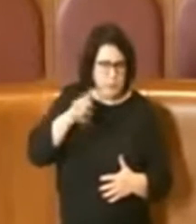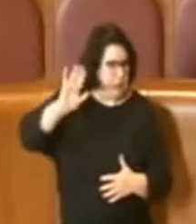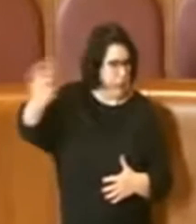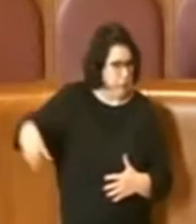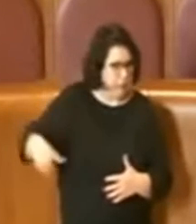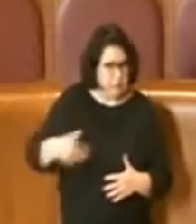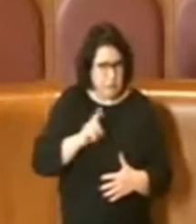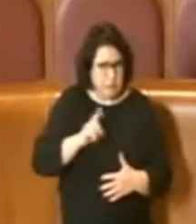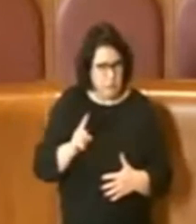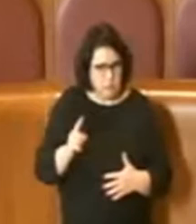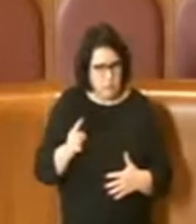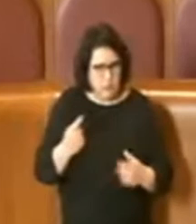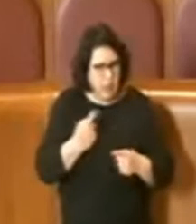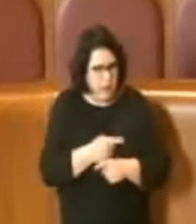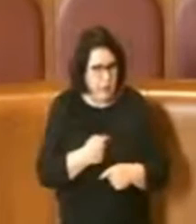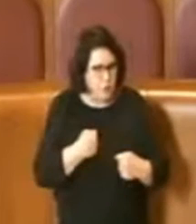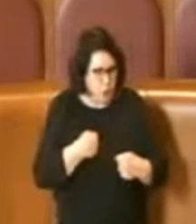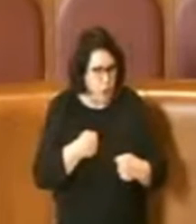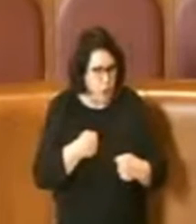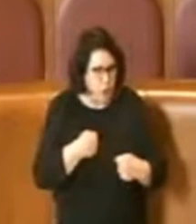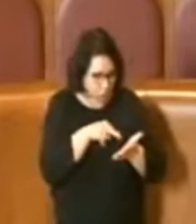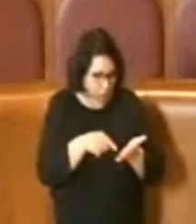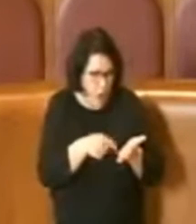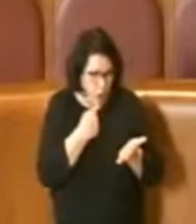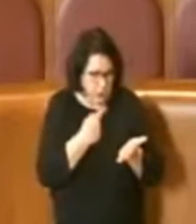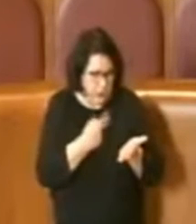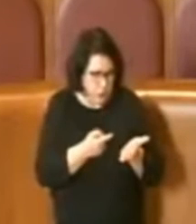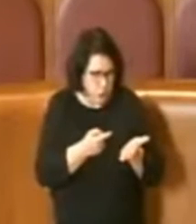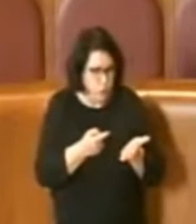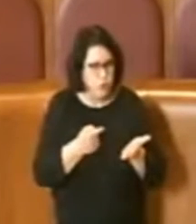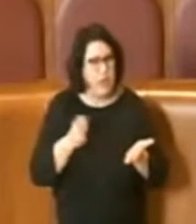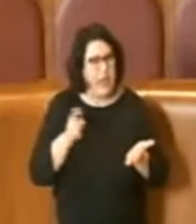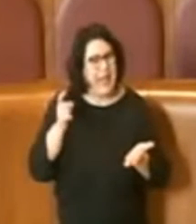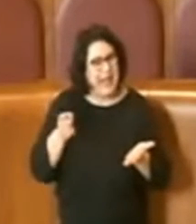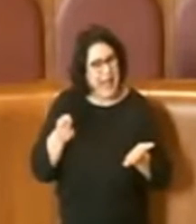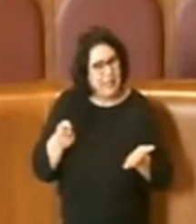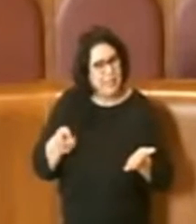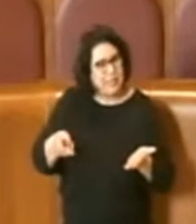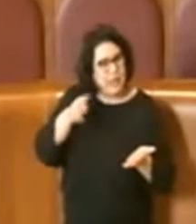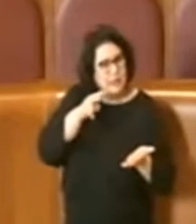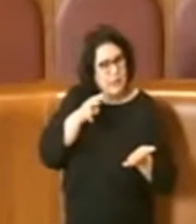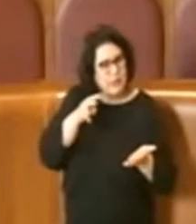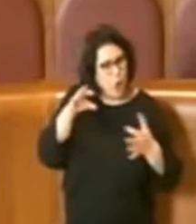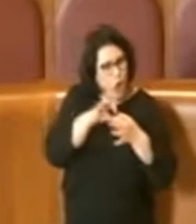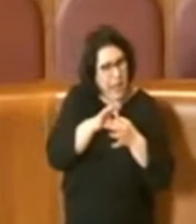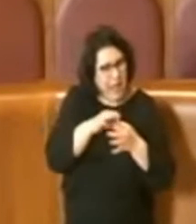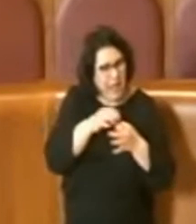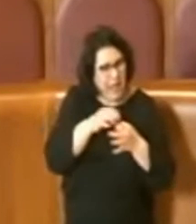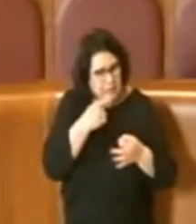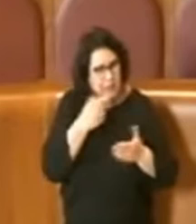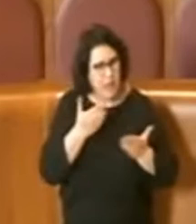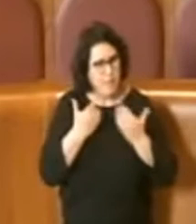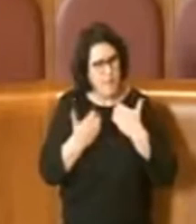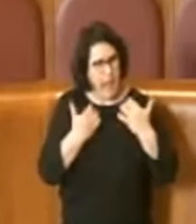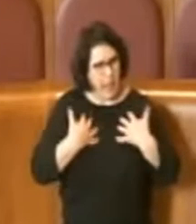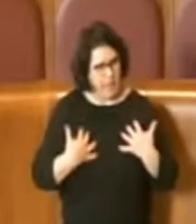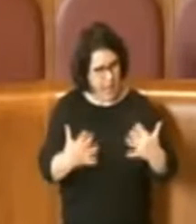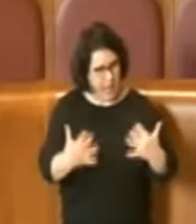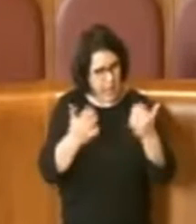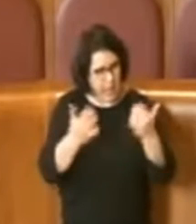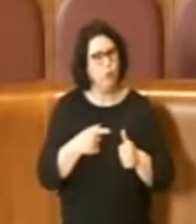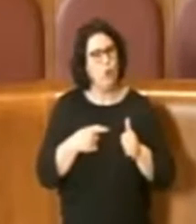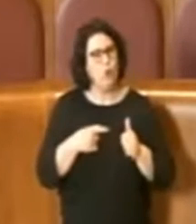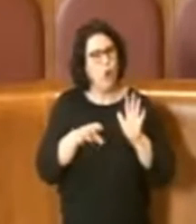parli. Io invece leggo che il garante risponde al Parlamento e il Parlamento ne ha stabilito i poteri, ne ha definito lo